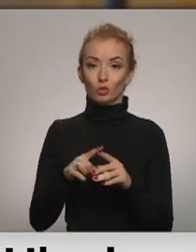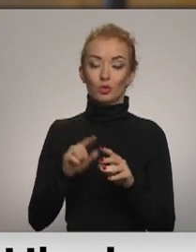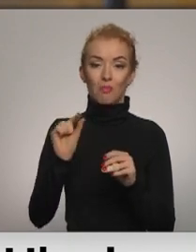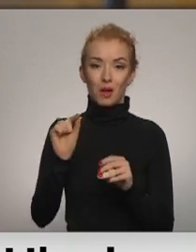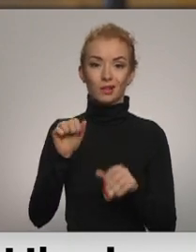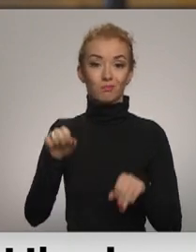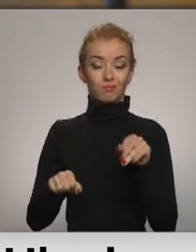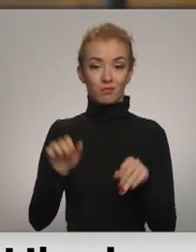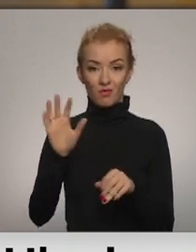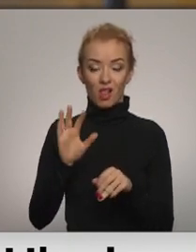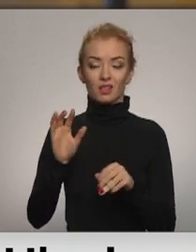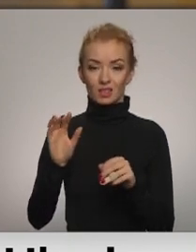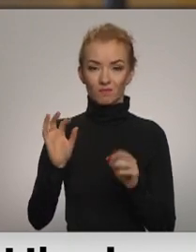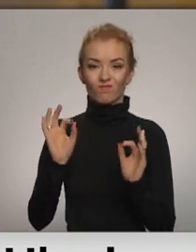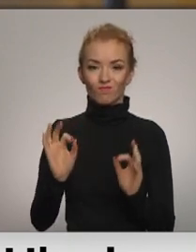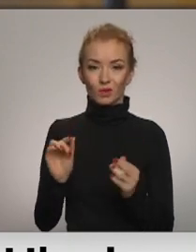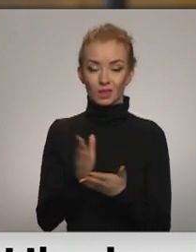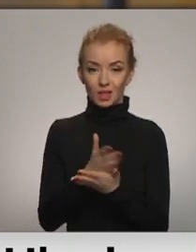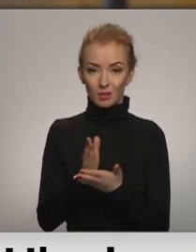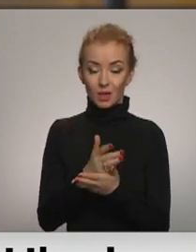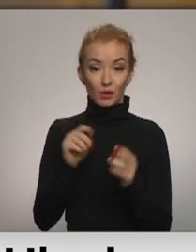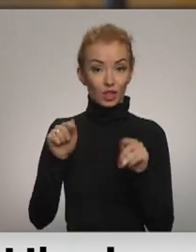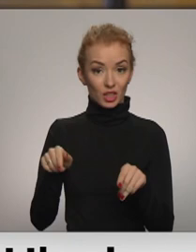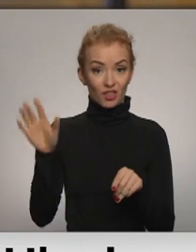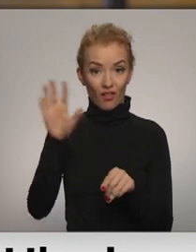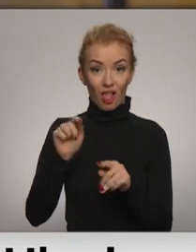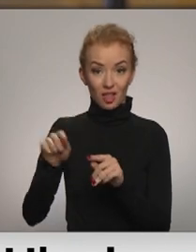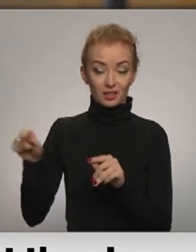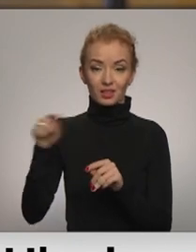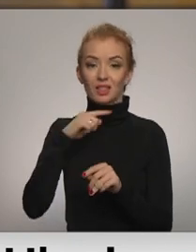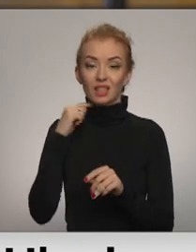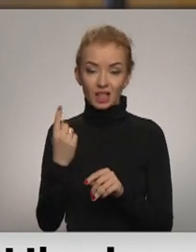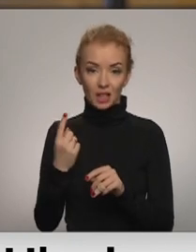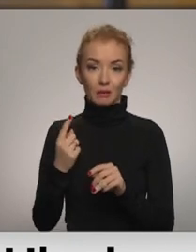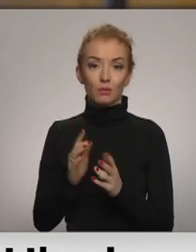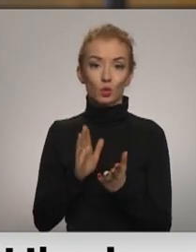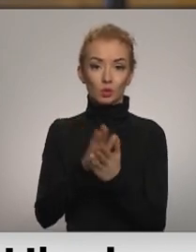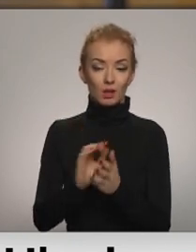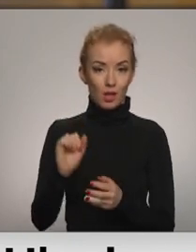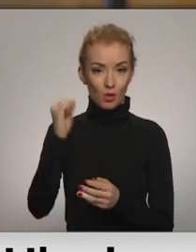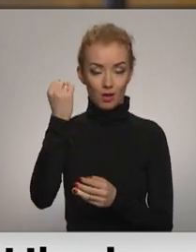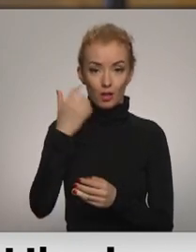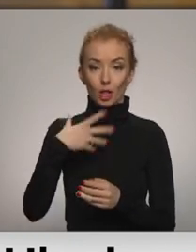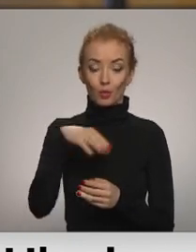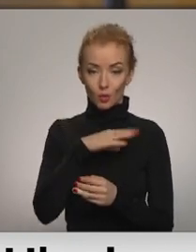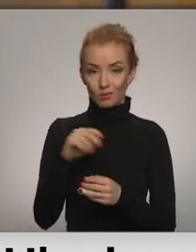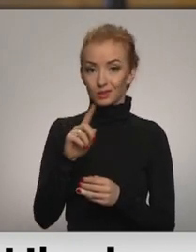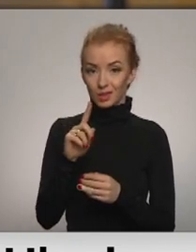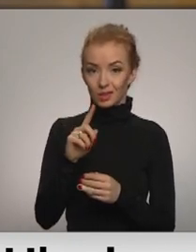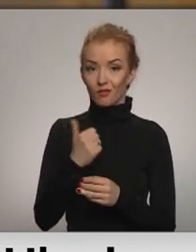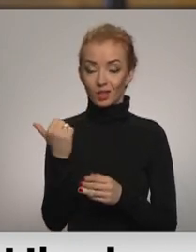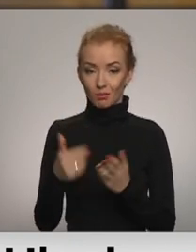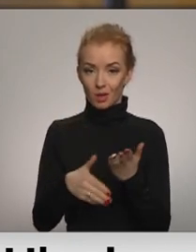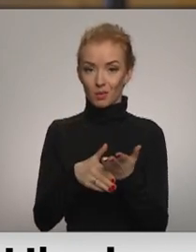skaudrāka. Šīs ir valstis, kas grib iet un iet demokrātijas ceļu. Mums ir viņiem